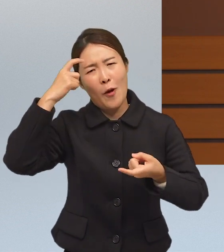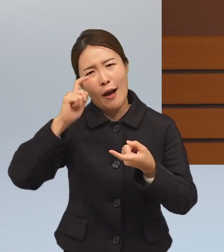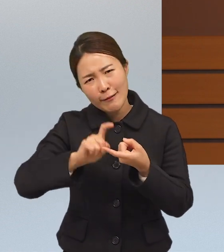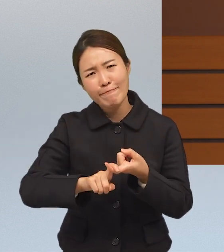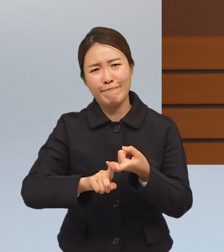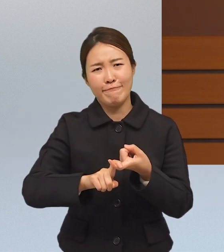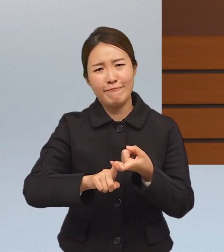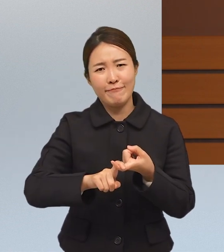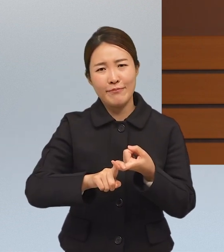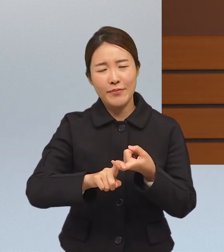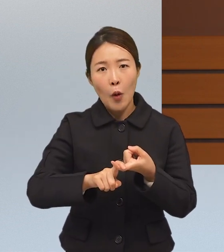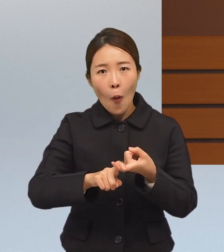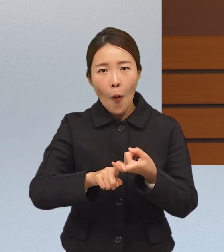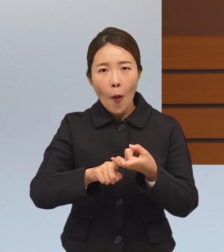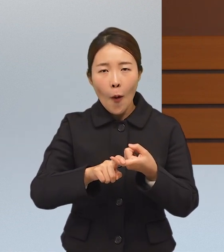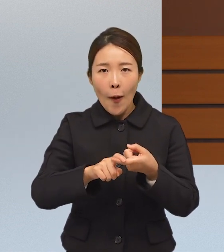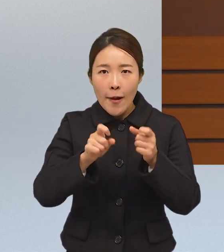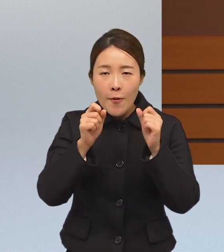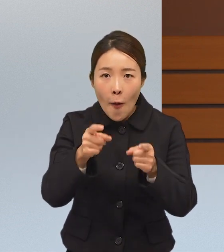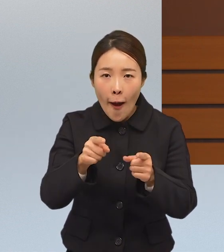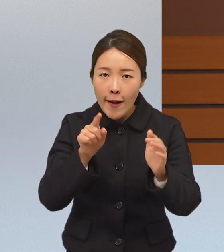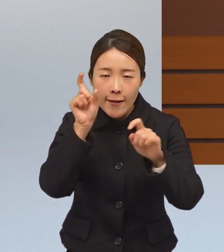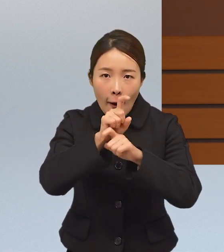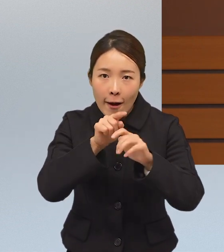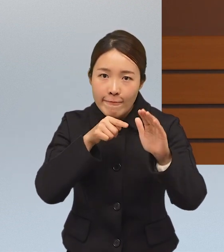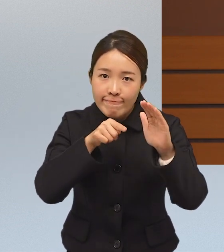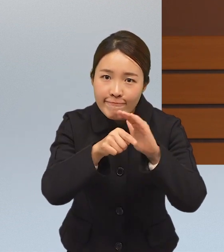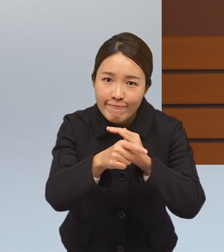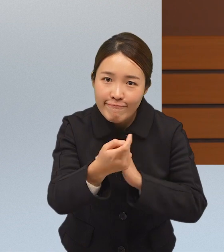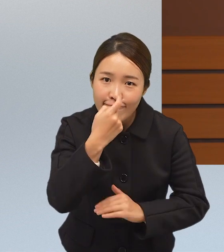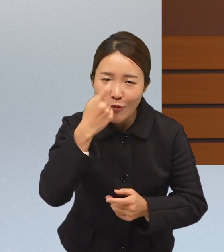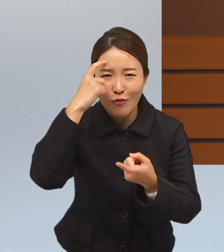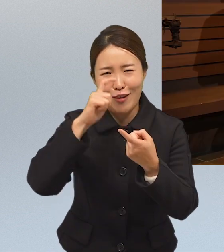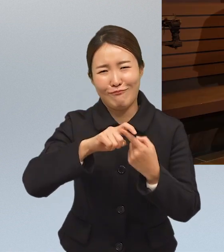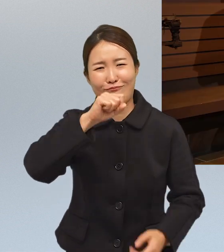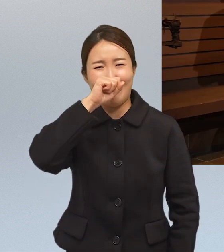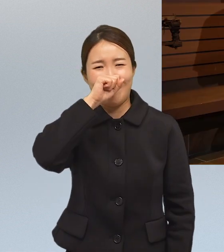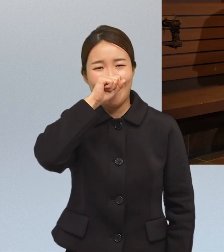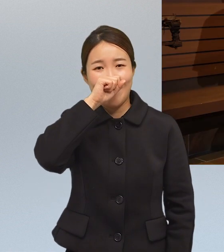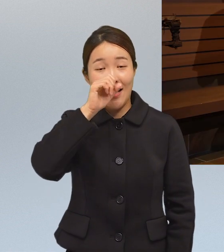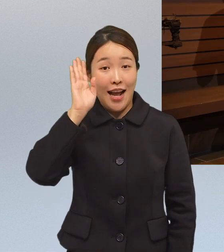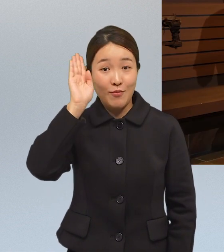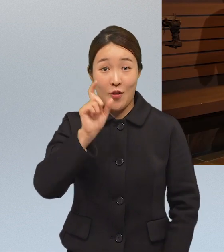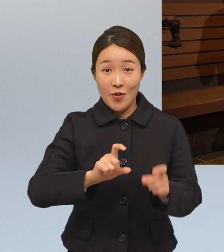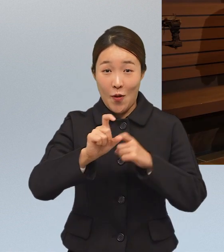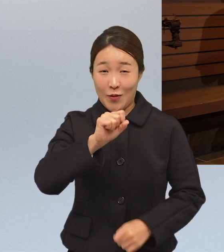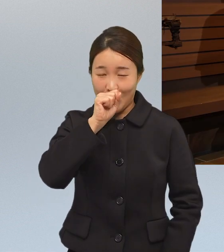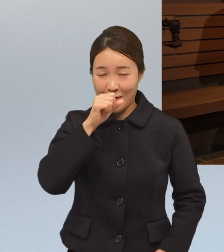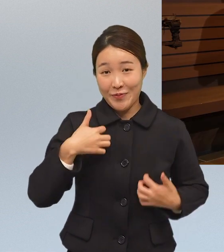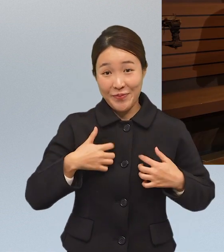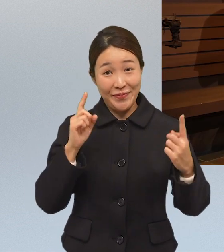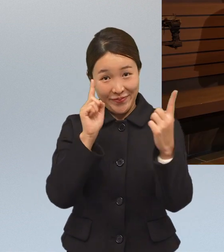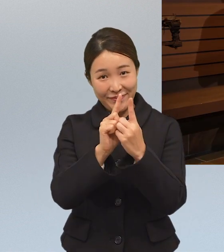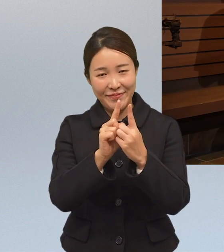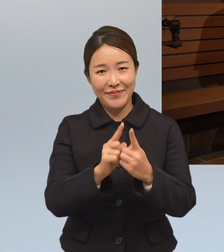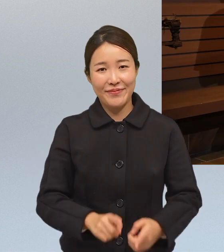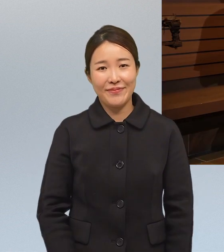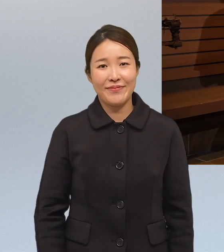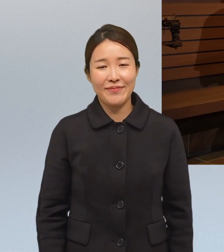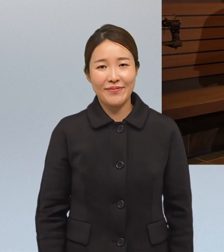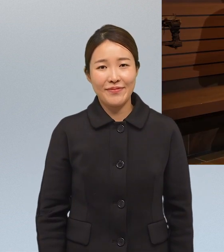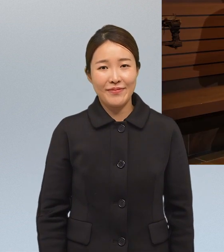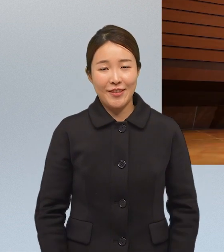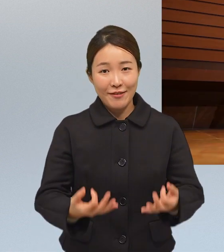가져보시고 접할 수 있는 기회를 늘려가시면 좋겠습니다 저희는 또 다음에 더 좋은 컨텐츠로 찾아뵙도록